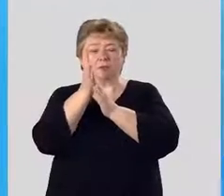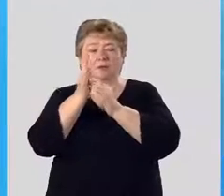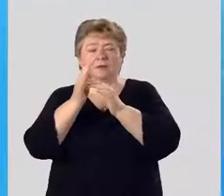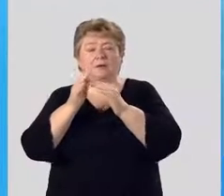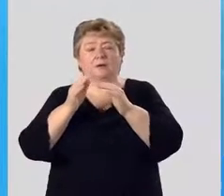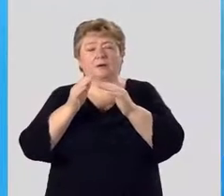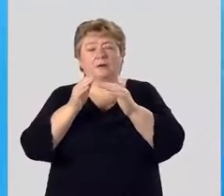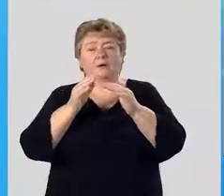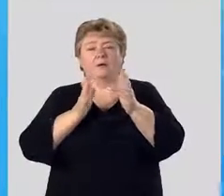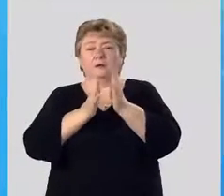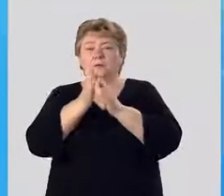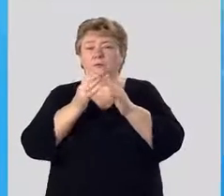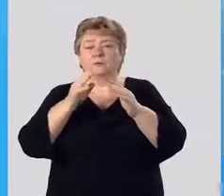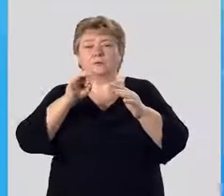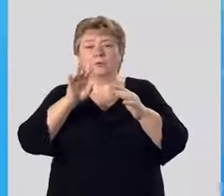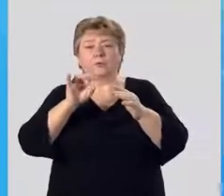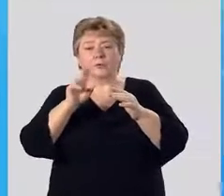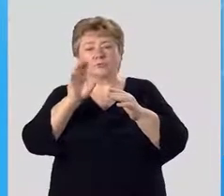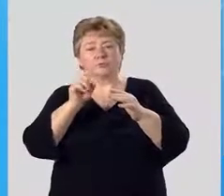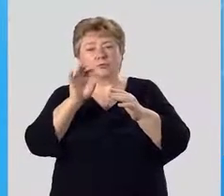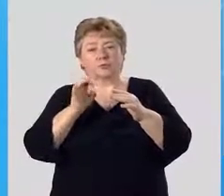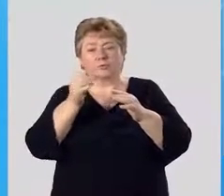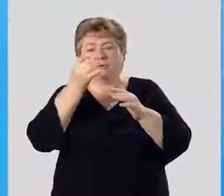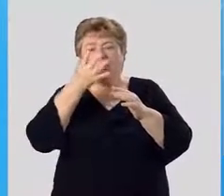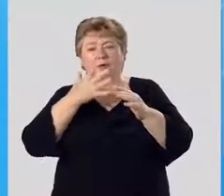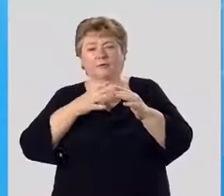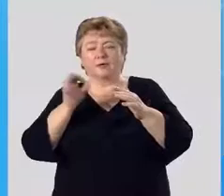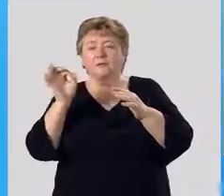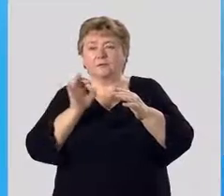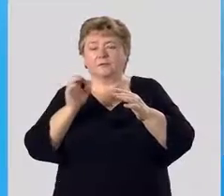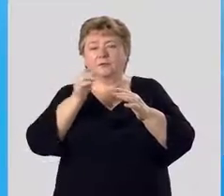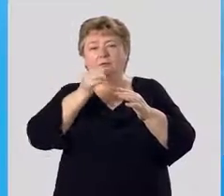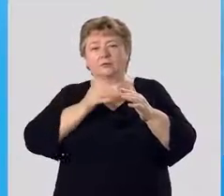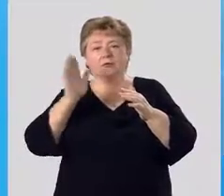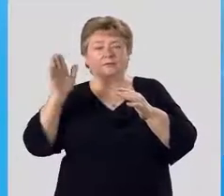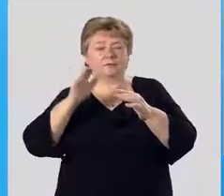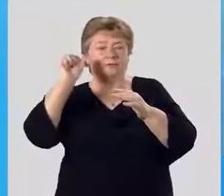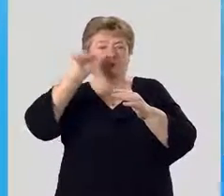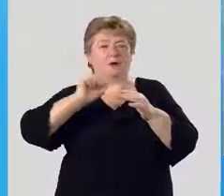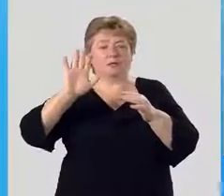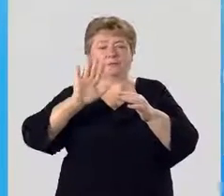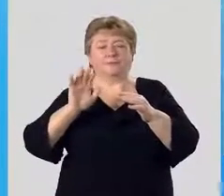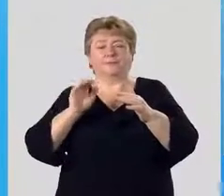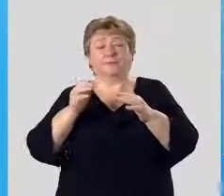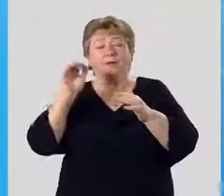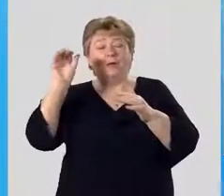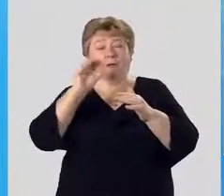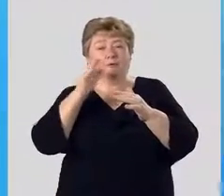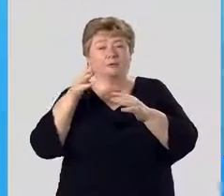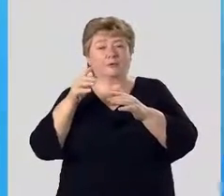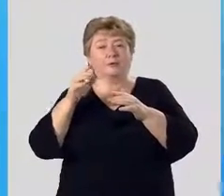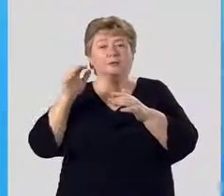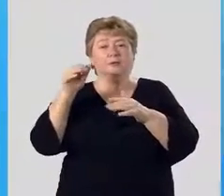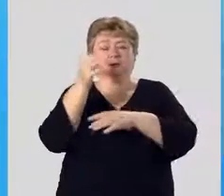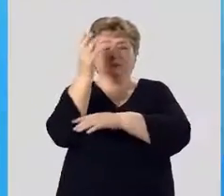драцена. Произрастает в тропиках и субтропиках Африки и на островах Юго-Восточной Азии. Драконовое дерево